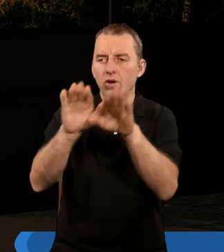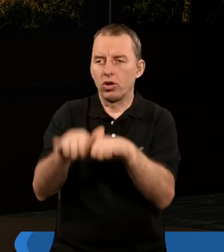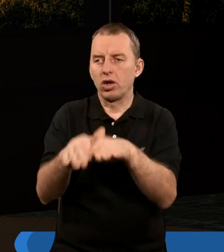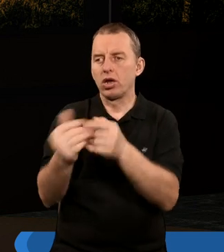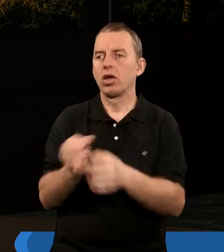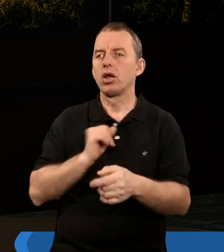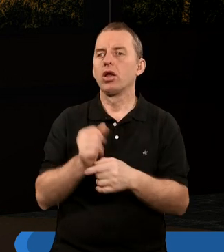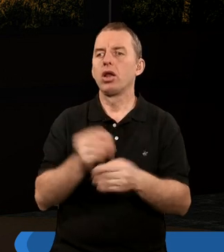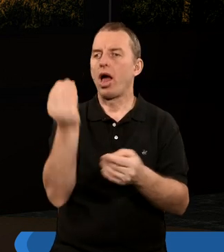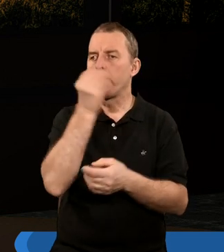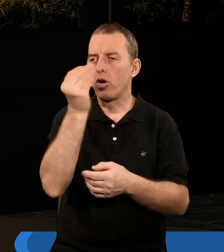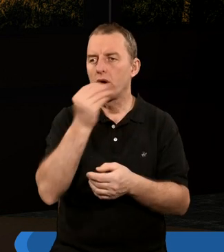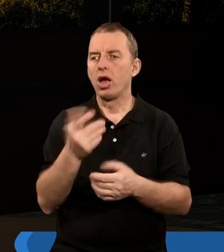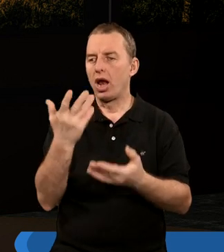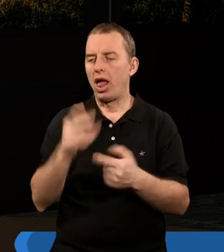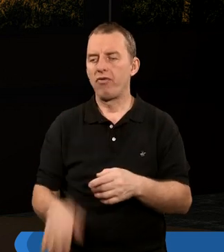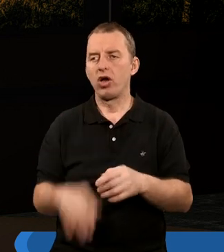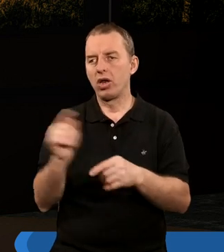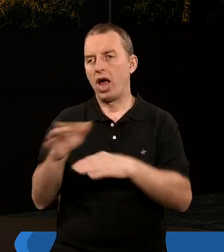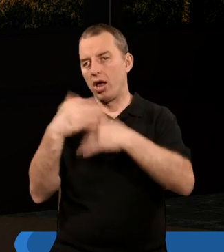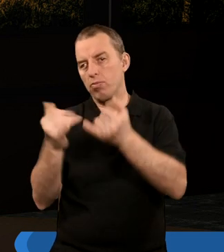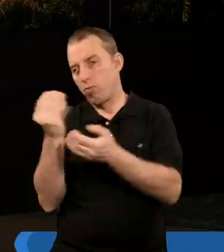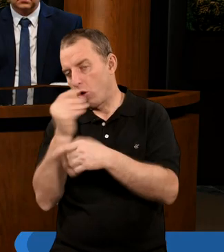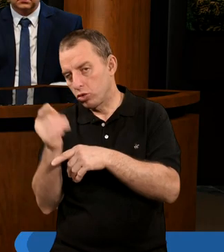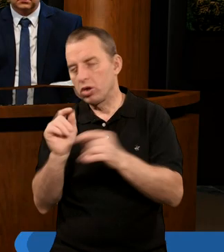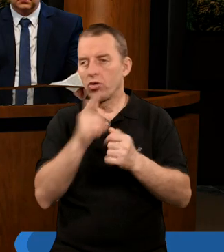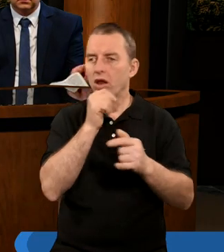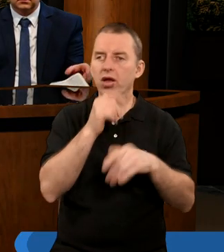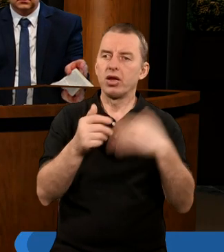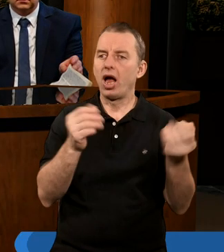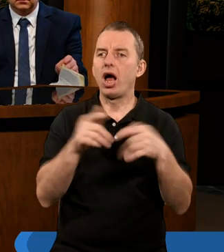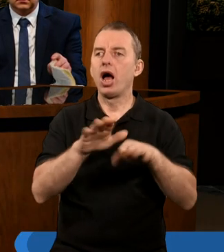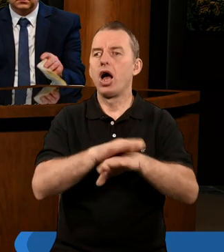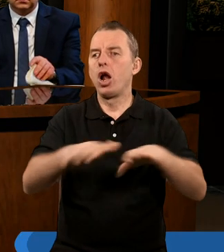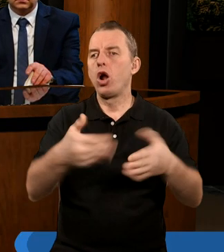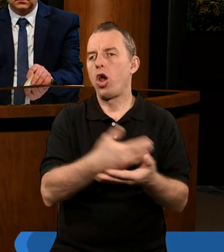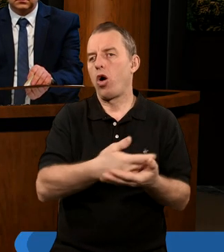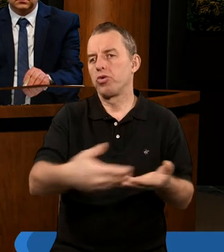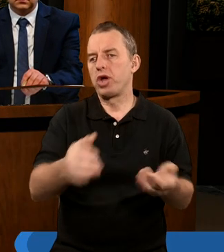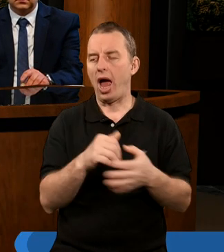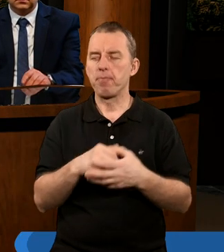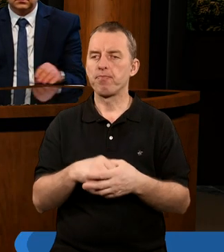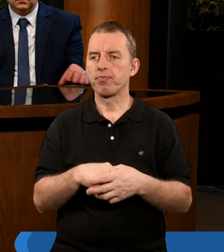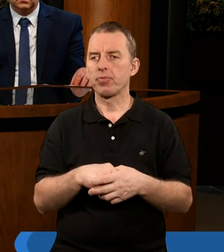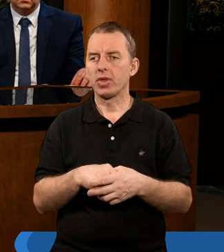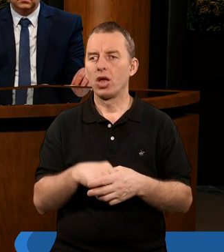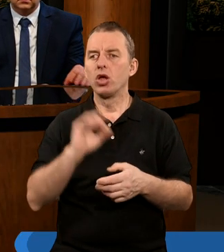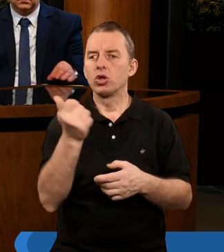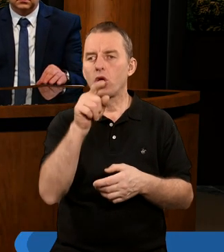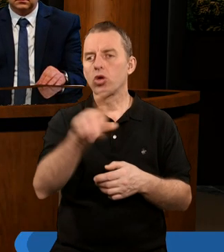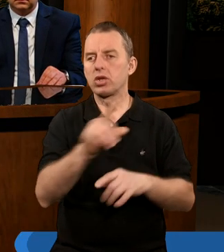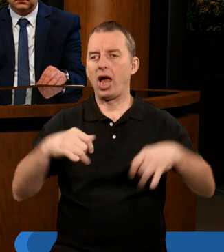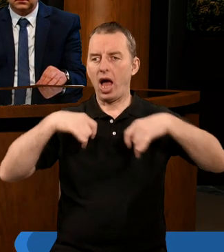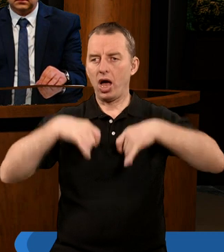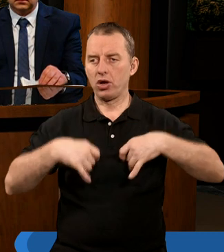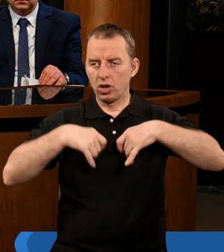prawą nogę swoją na morzu, lewą zaś na lądzie. Dziękuję bardzo. Co to za anioł?